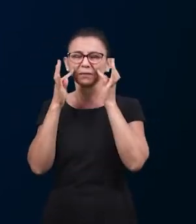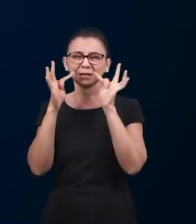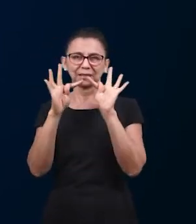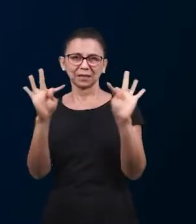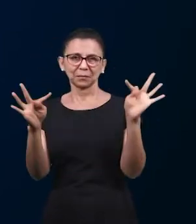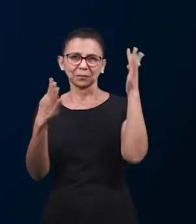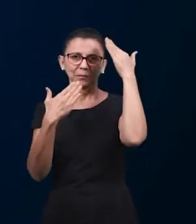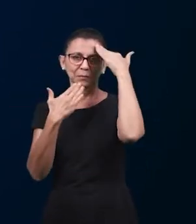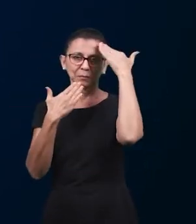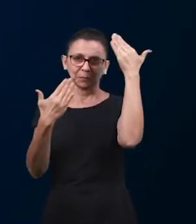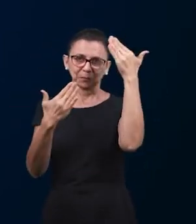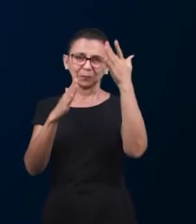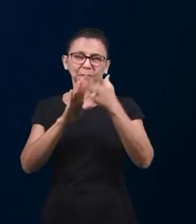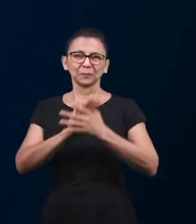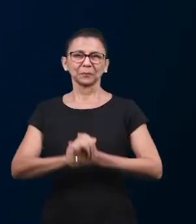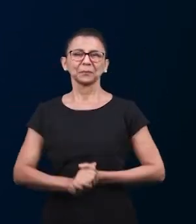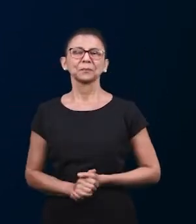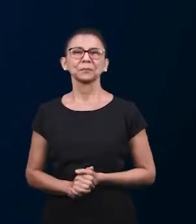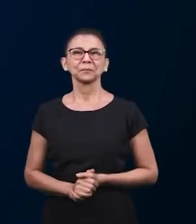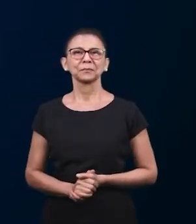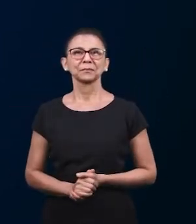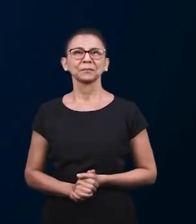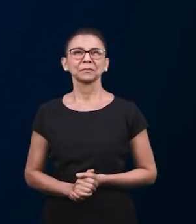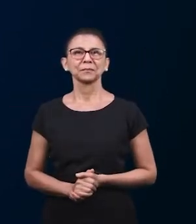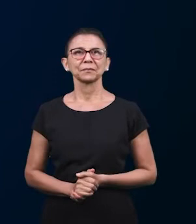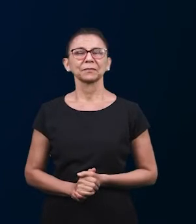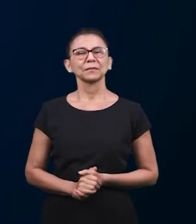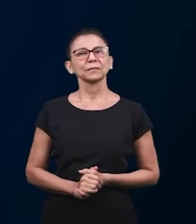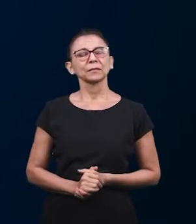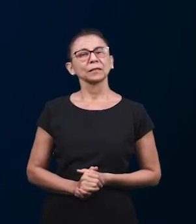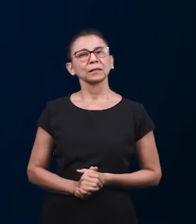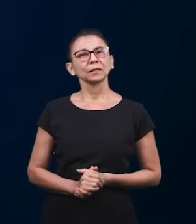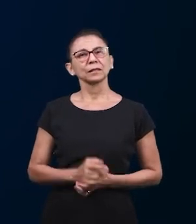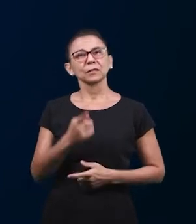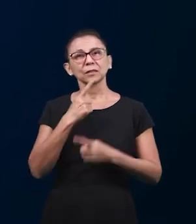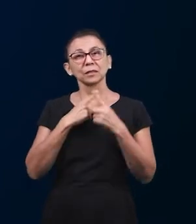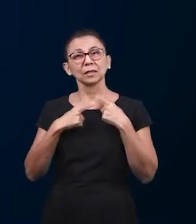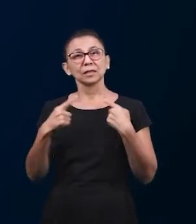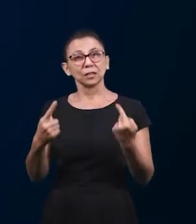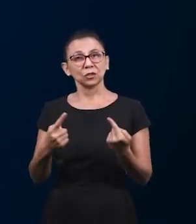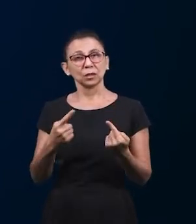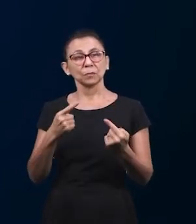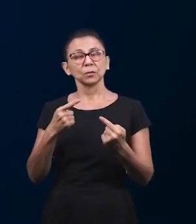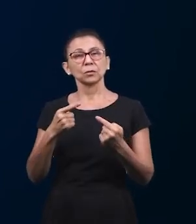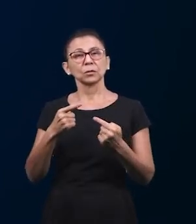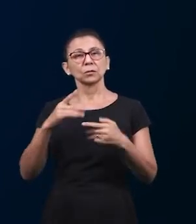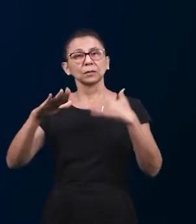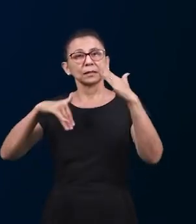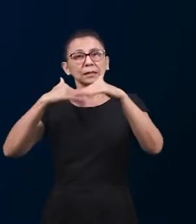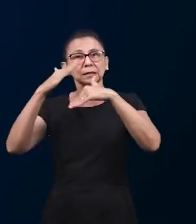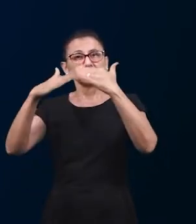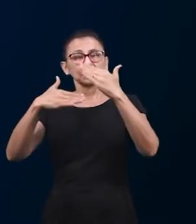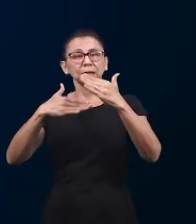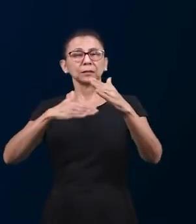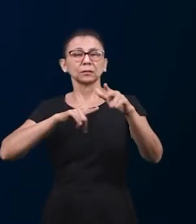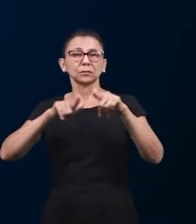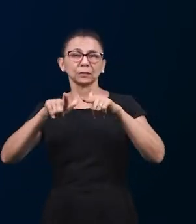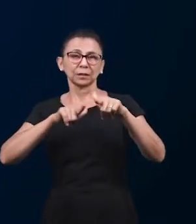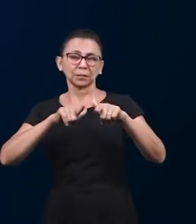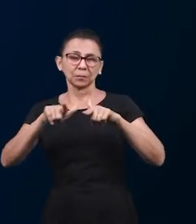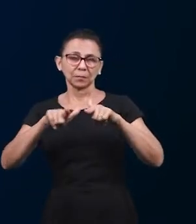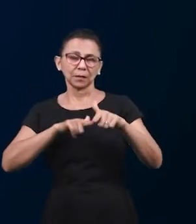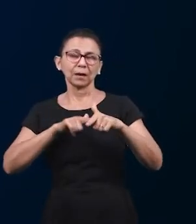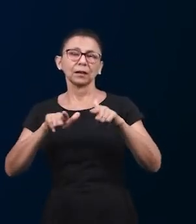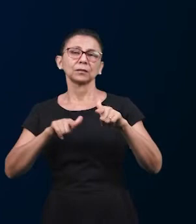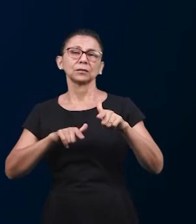тайны Слова Божие благодарим сестру то есть деятельство Господь да благословит ее Господь да благословит их труд